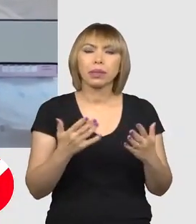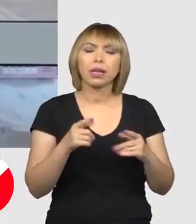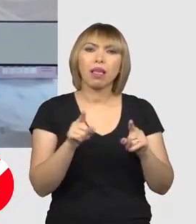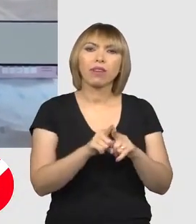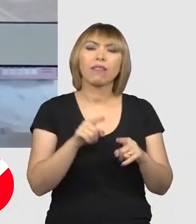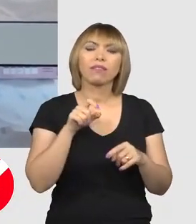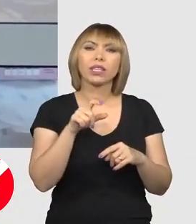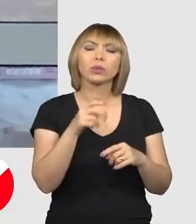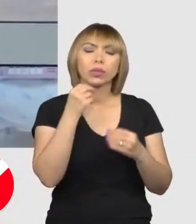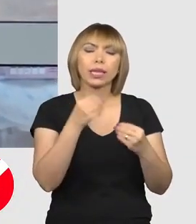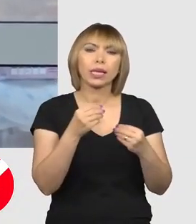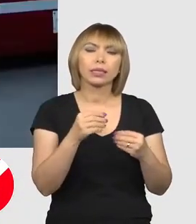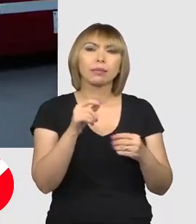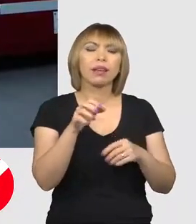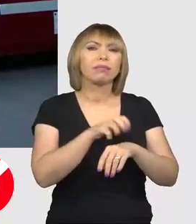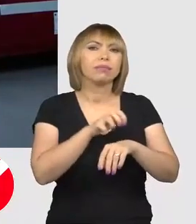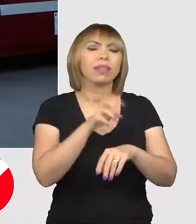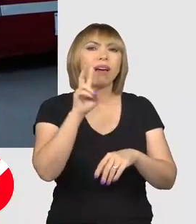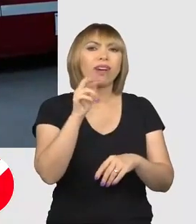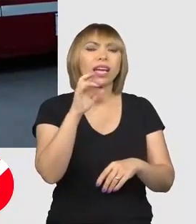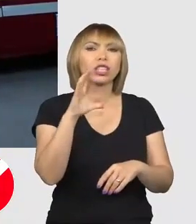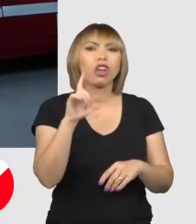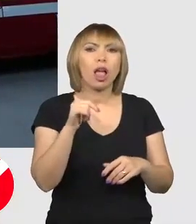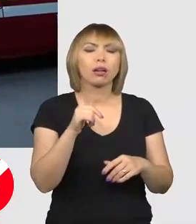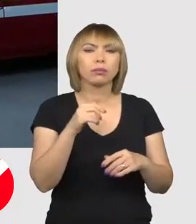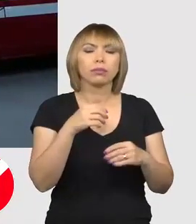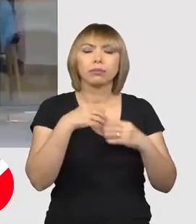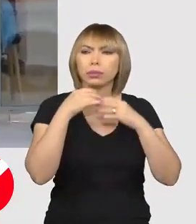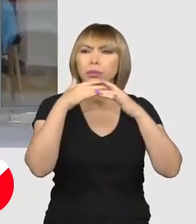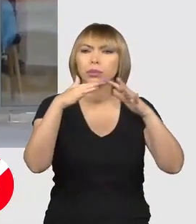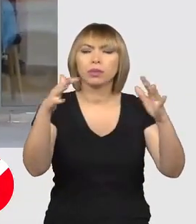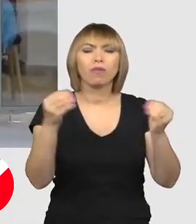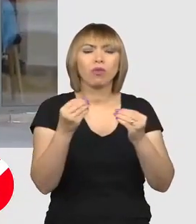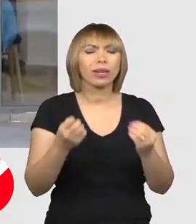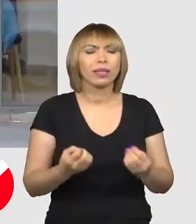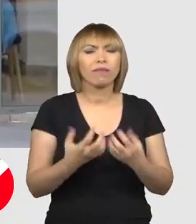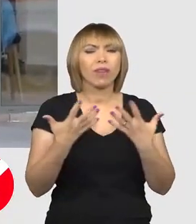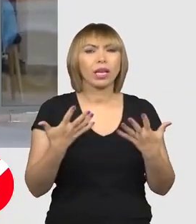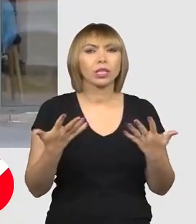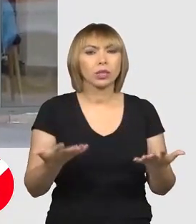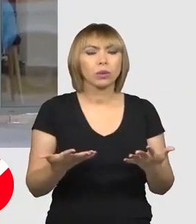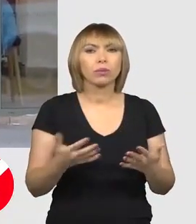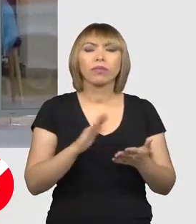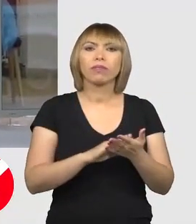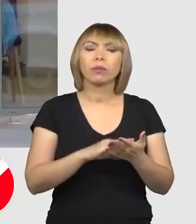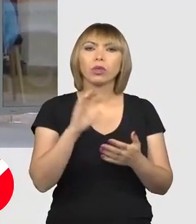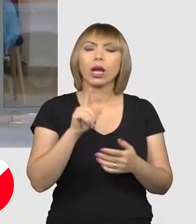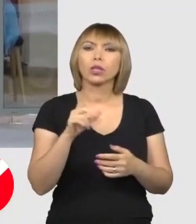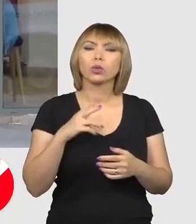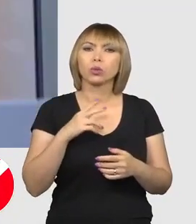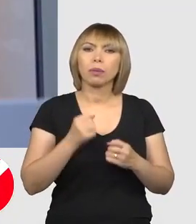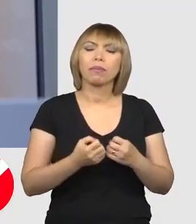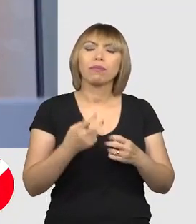fel ca virusul, de exemplu, de varicelă, adică este foarte, foarte infecțioasă, faptul că nu suntem